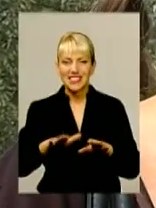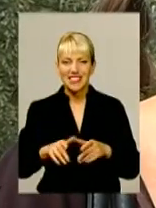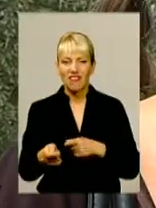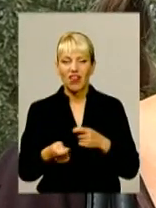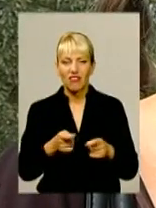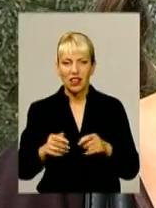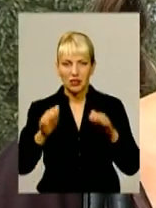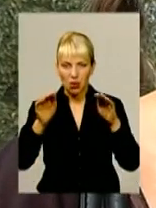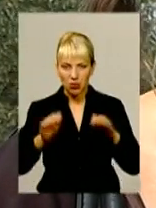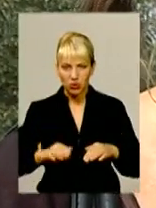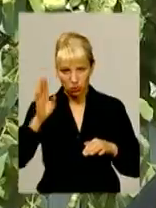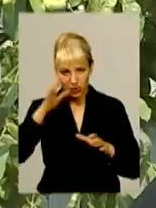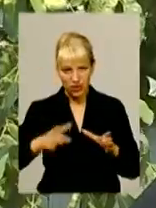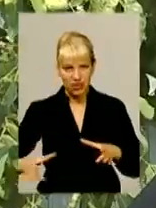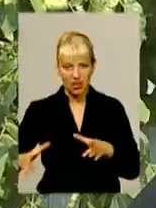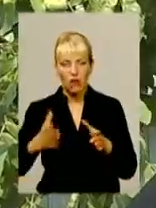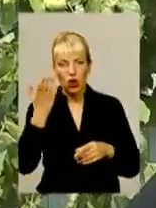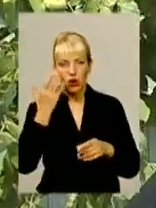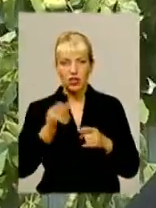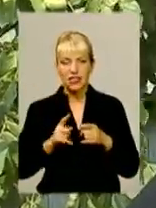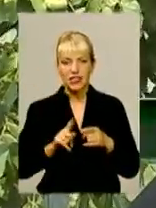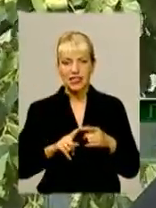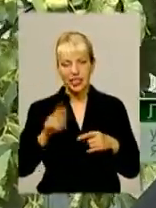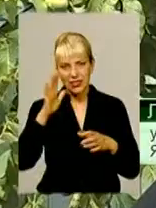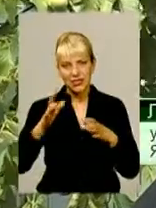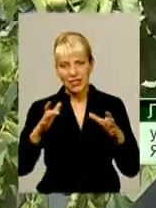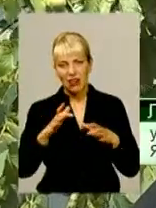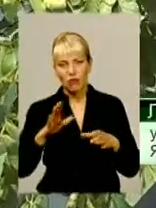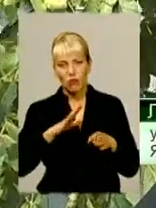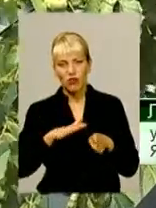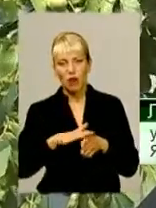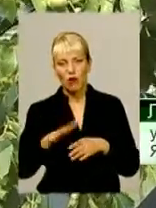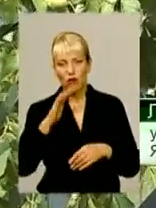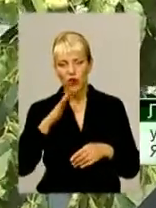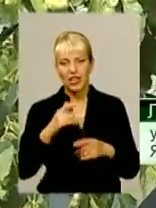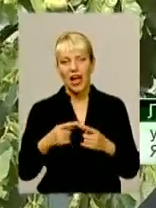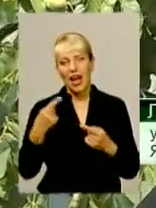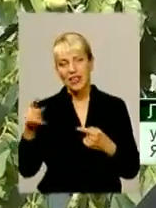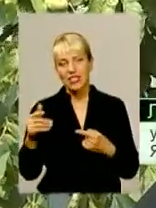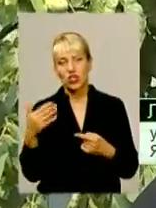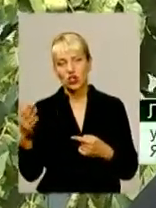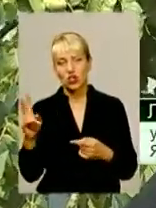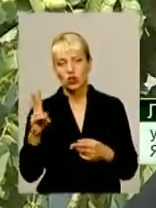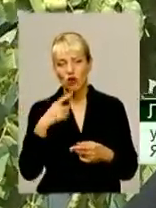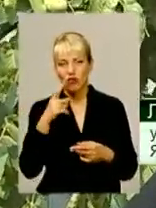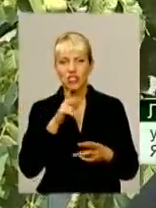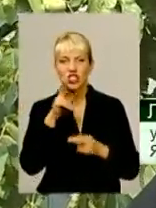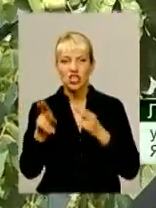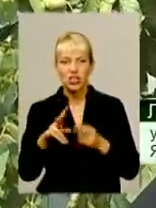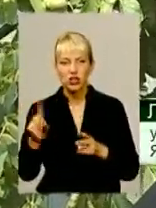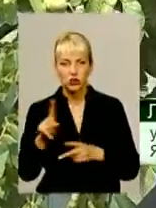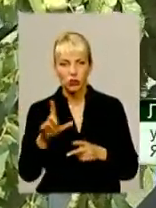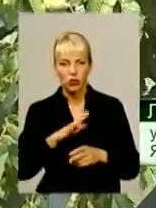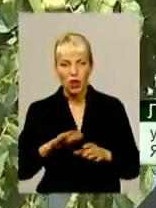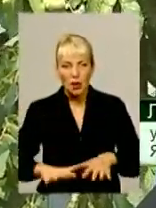цей став був наповнений водою і почали з іншої сторони скаржитися, що там комусь підтопило город, там